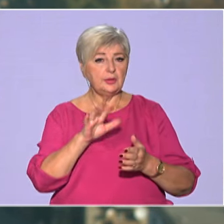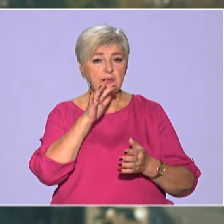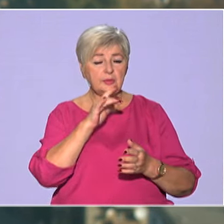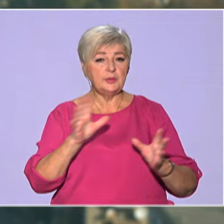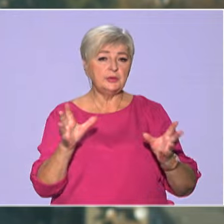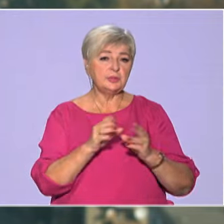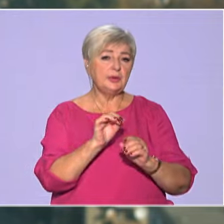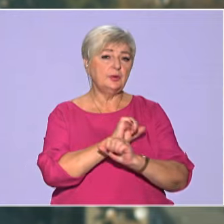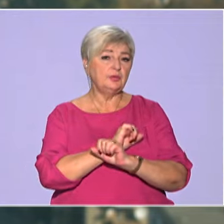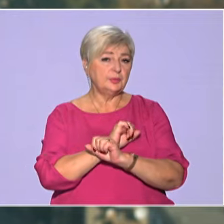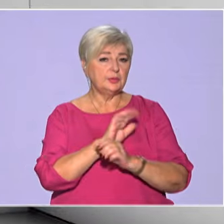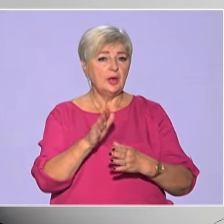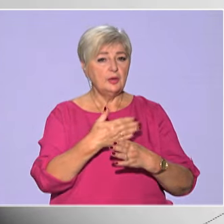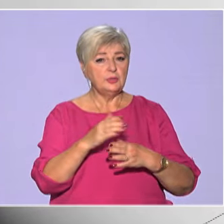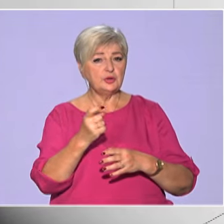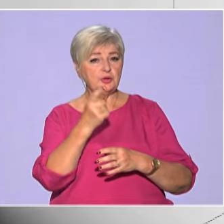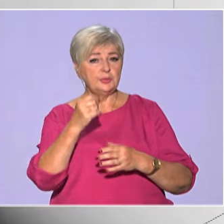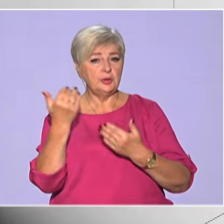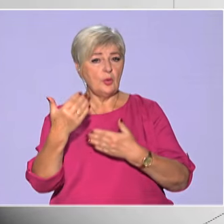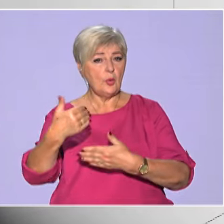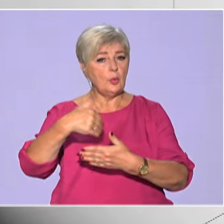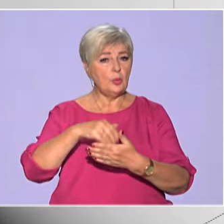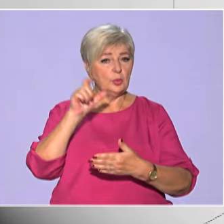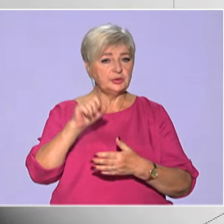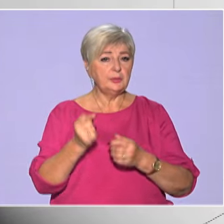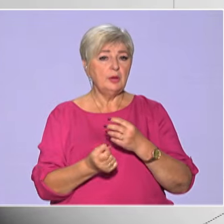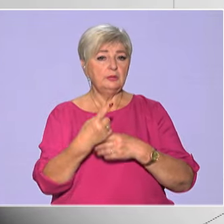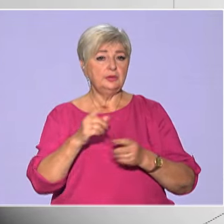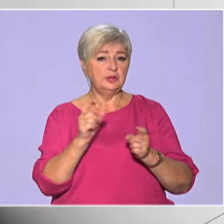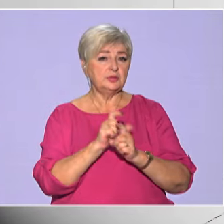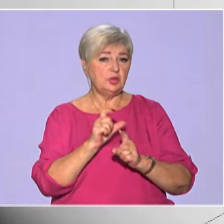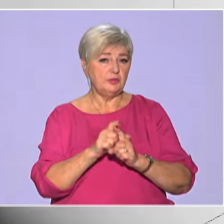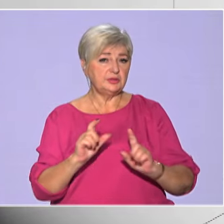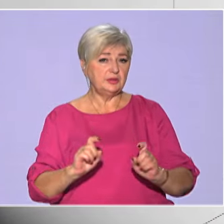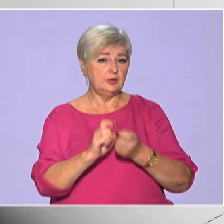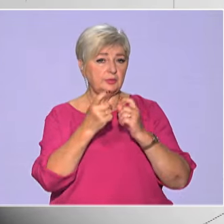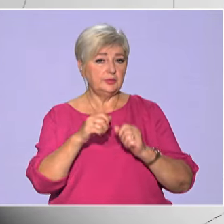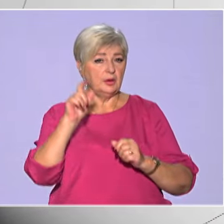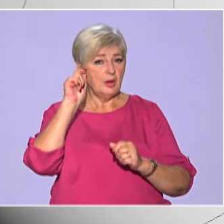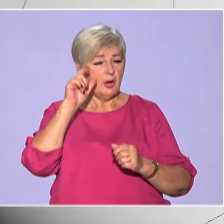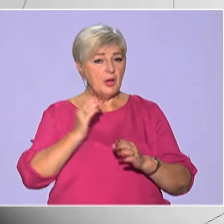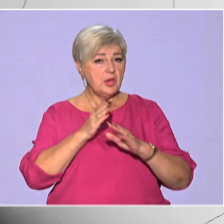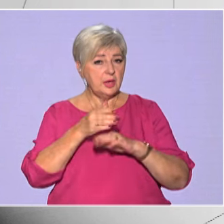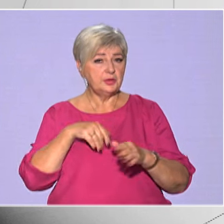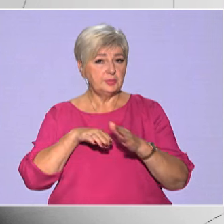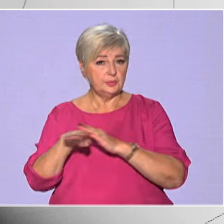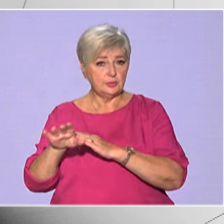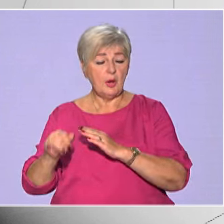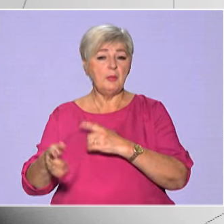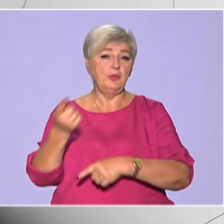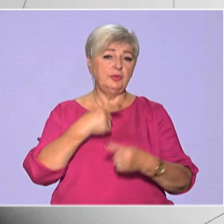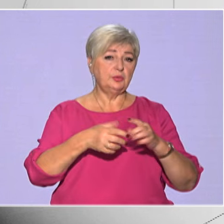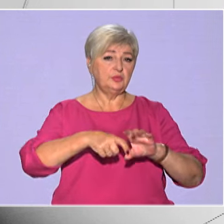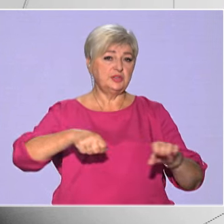Під час спільного відпочинку між господарем та його гостем виник словесний конфлікт. Гість пішов додому та повернувся звідти з